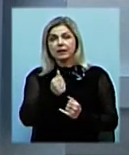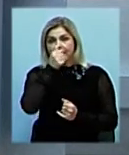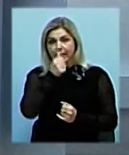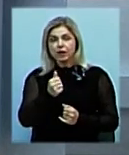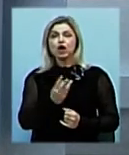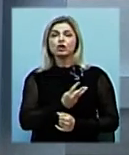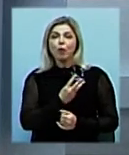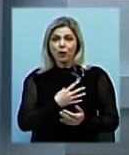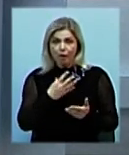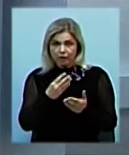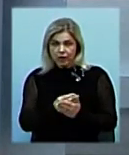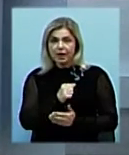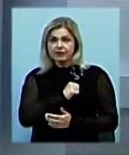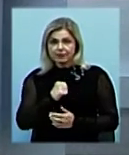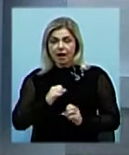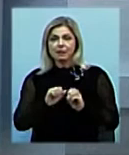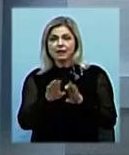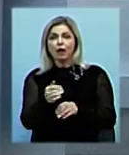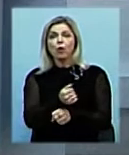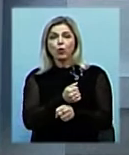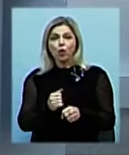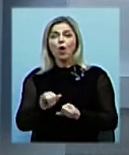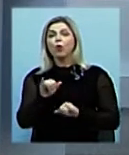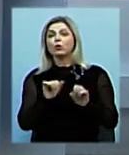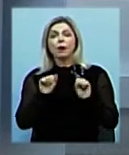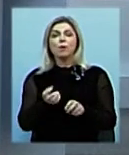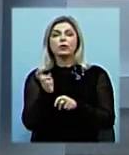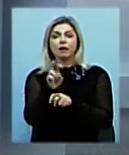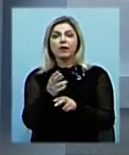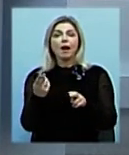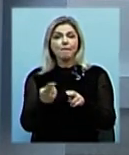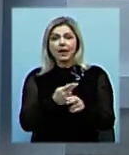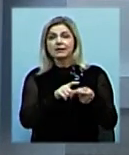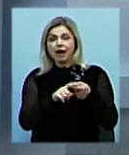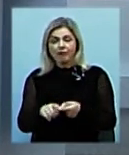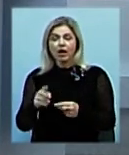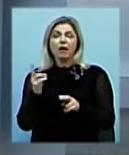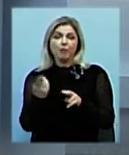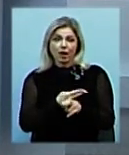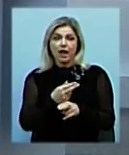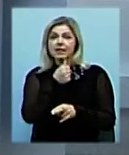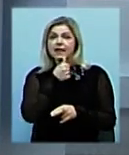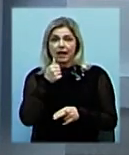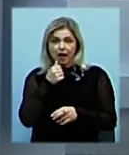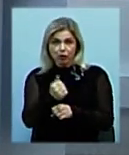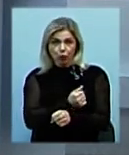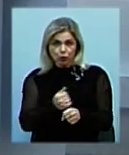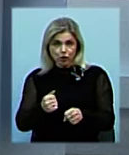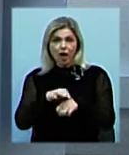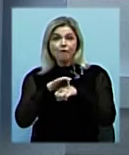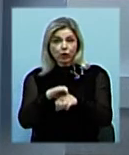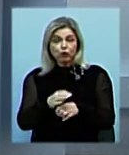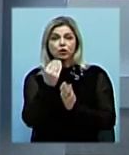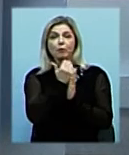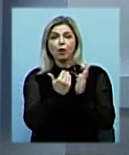добровільної здачі зброї, куди можна звернутися миколаївцям, щоб без наслідків позбутися нелегальної зброї. Ведуча програми Анна